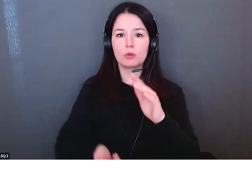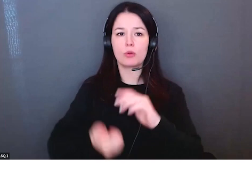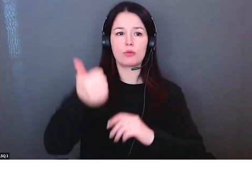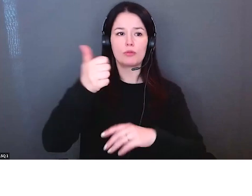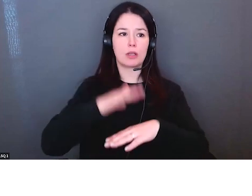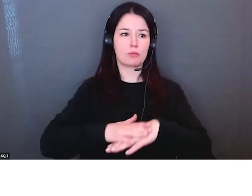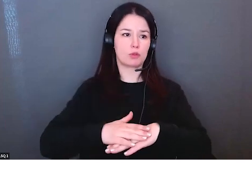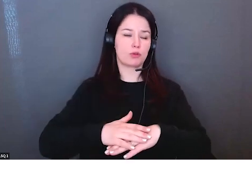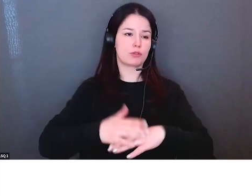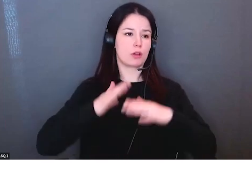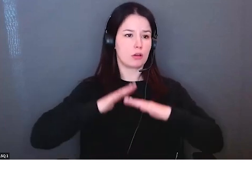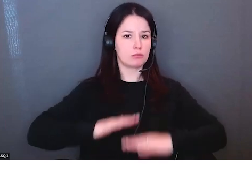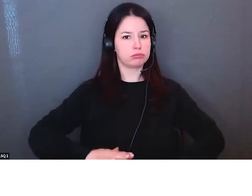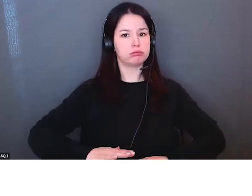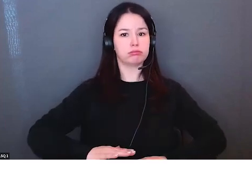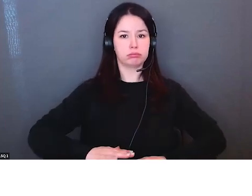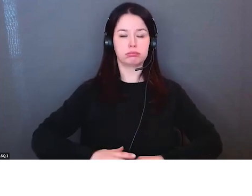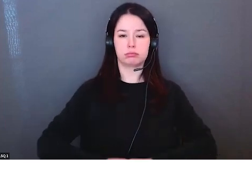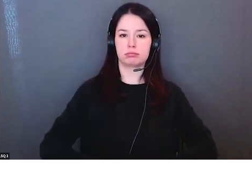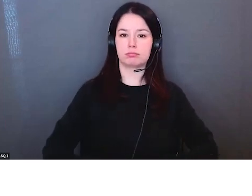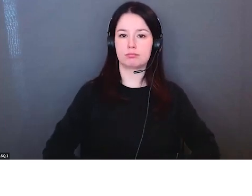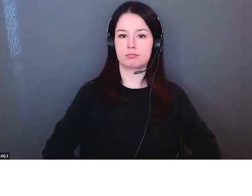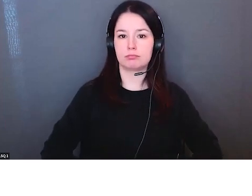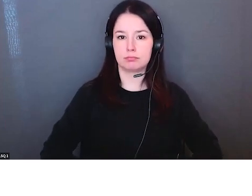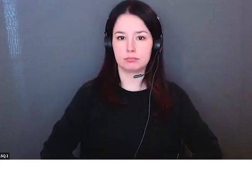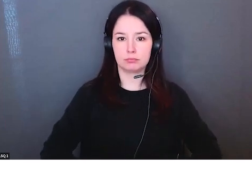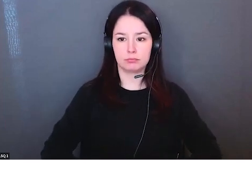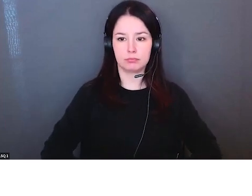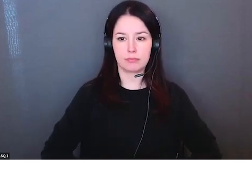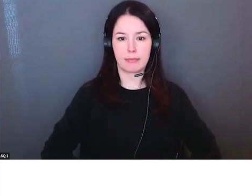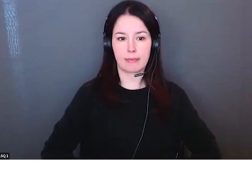en prenant en compte toutes ces créations